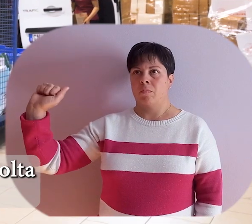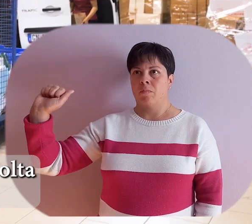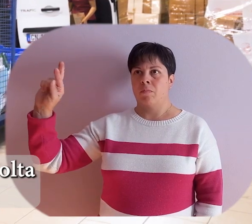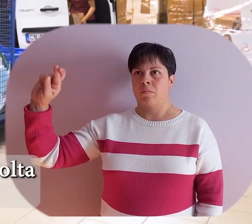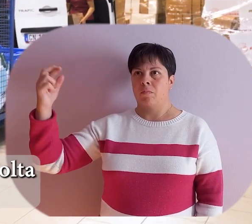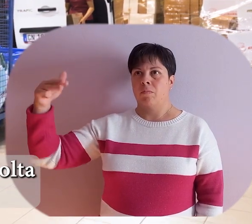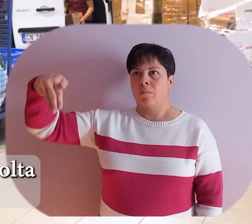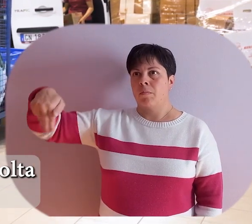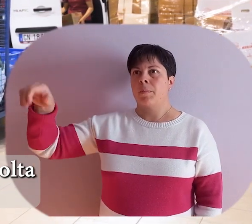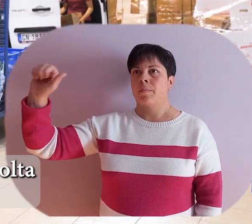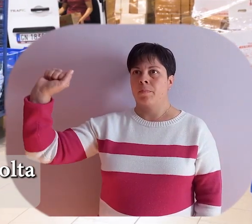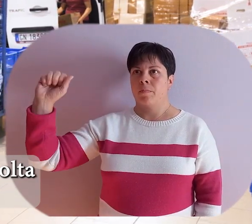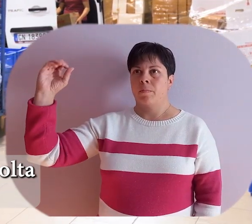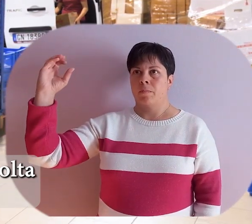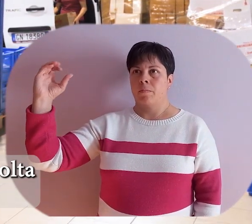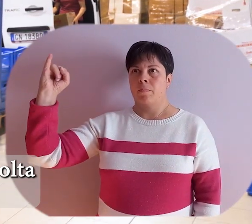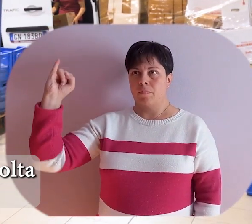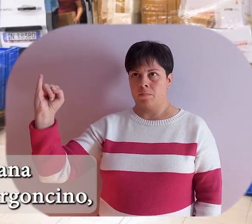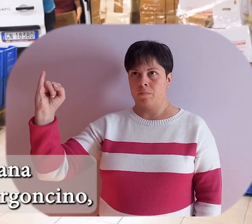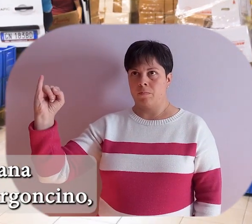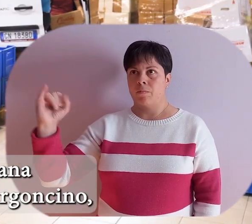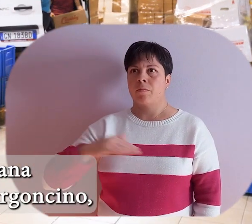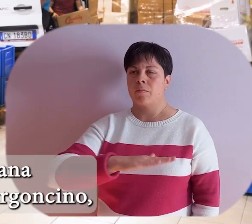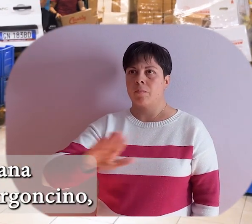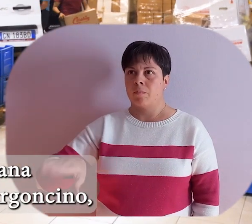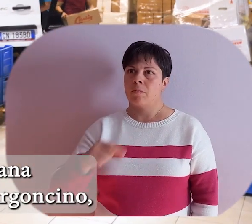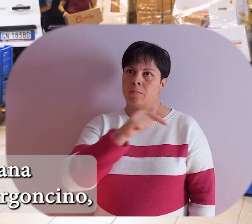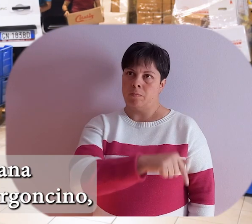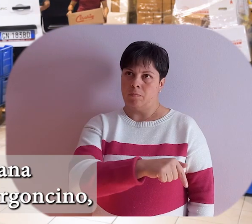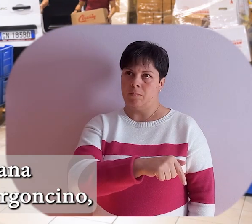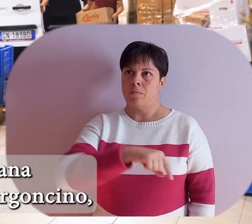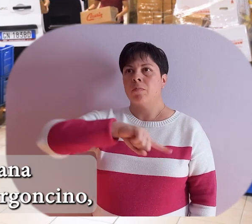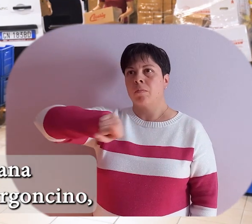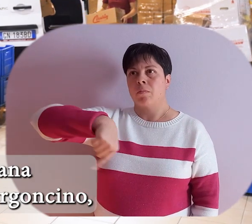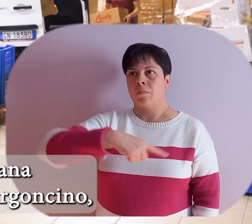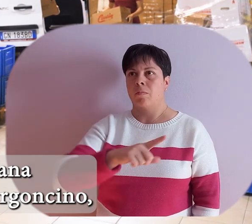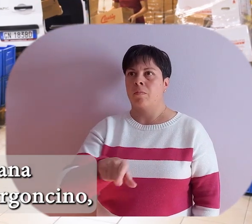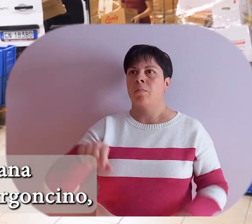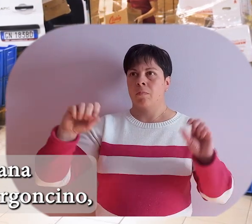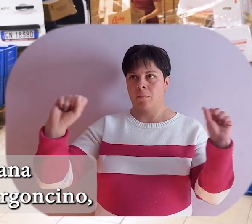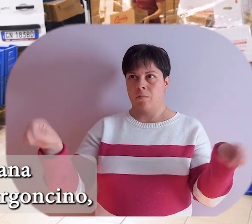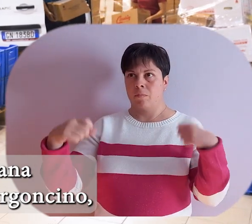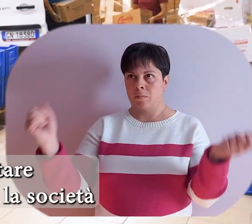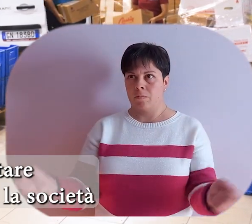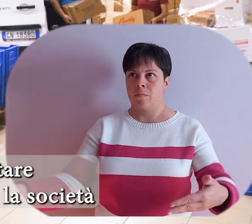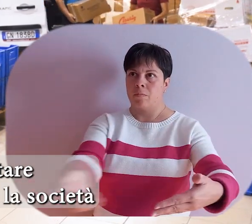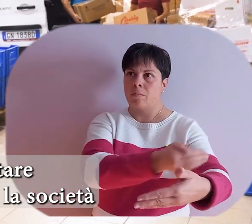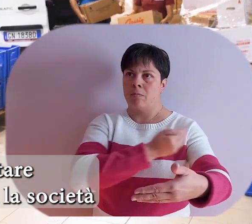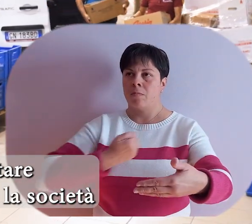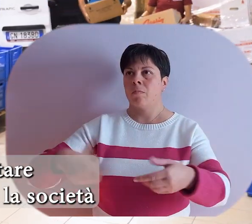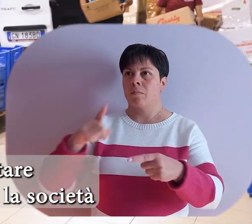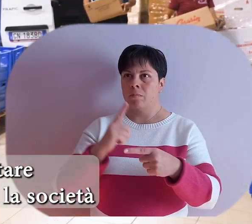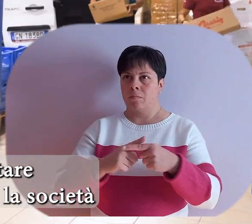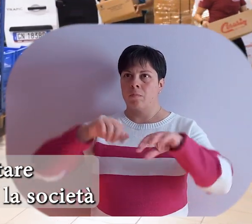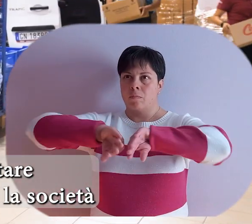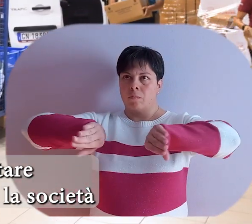di raccolta e divisione carta. Un paio di volte a settimana andiamo sul territorio col furgoncino quindi ci permette